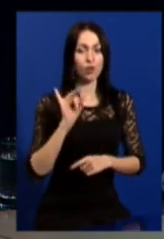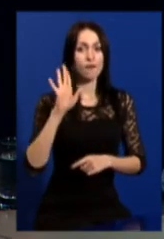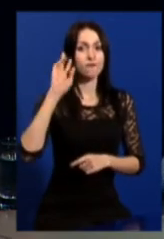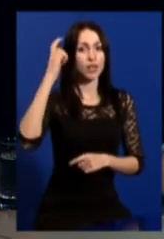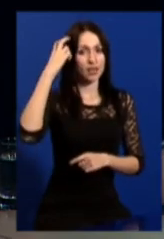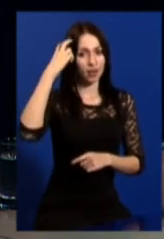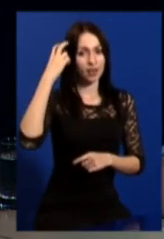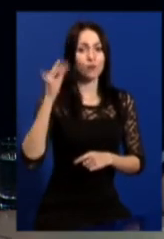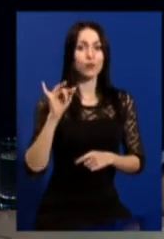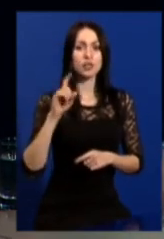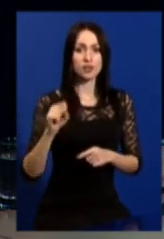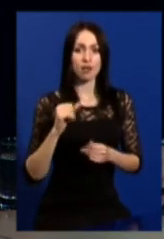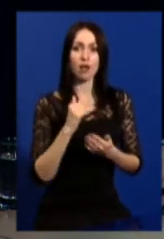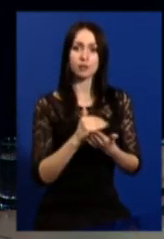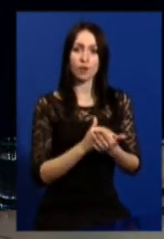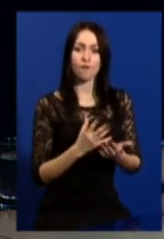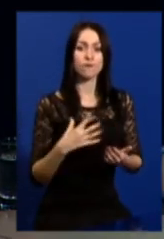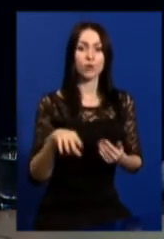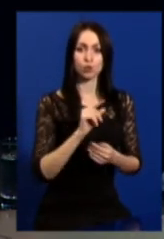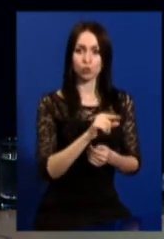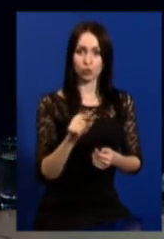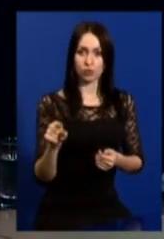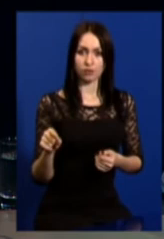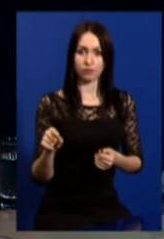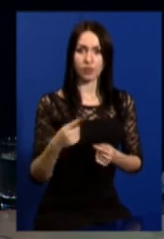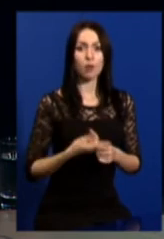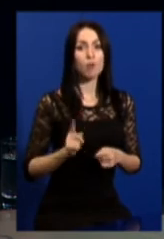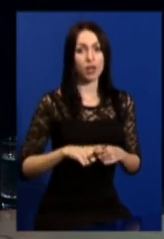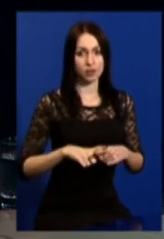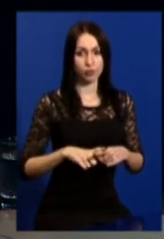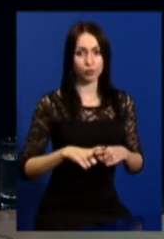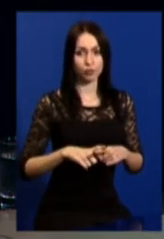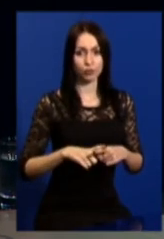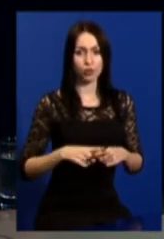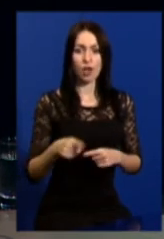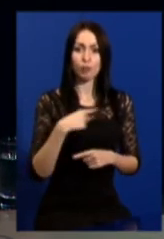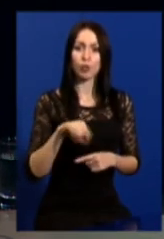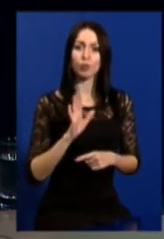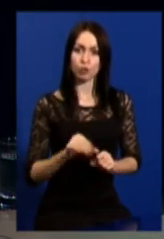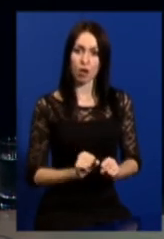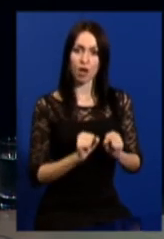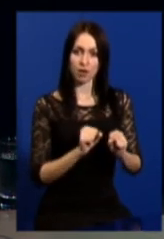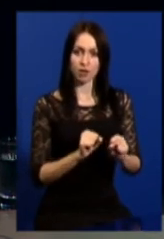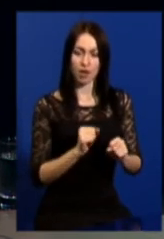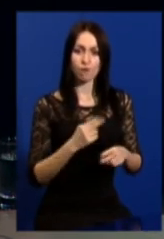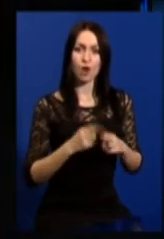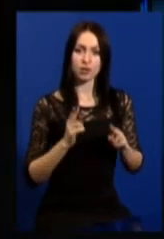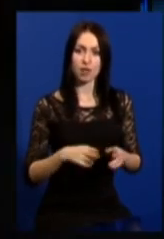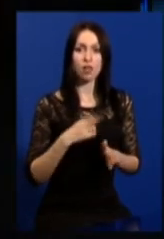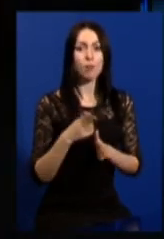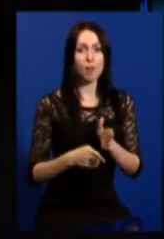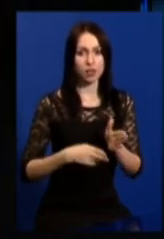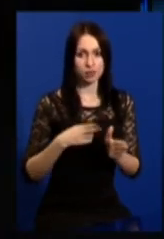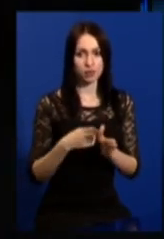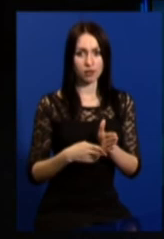Київ, і за розписом всюди. Тому ми будемо охороняти вокзали, поїзди,